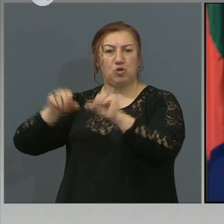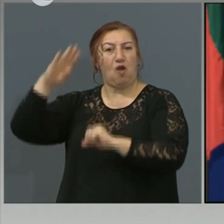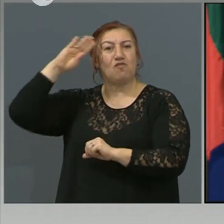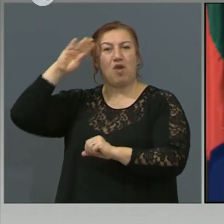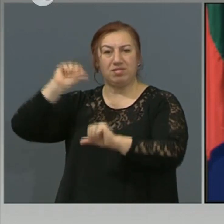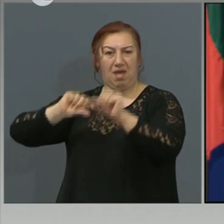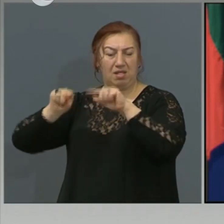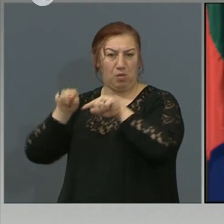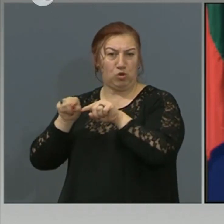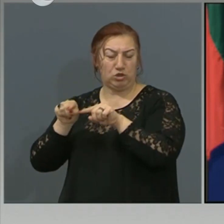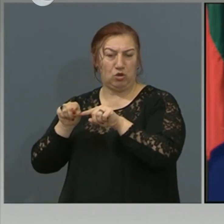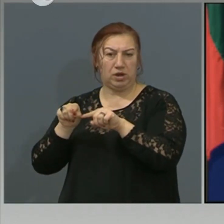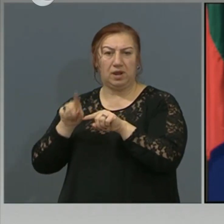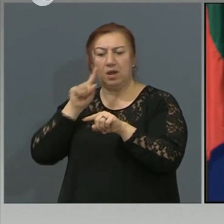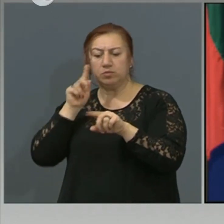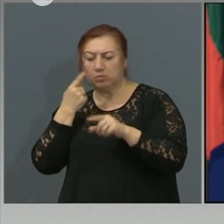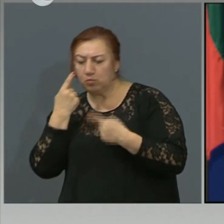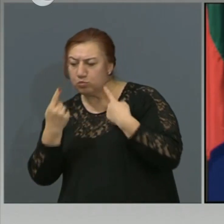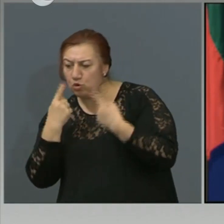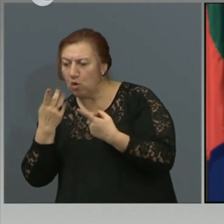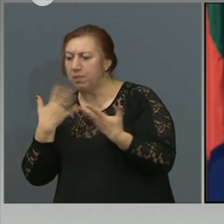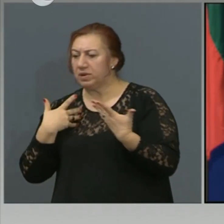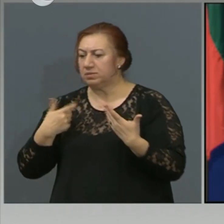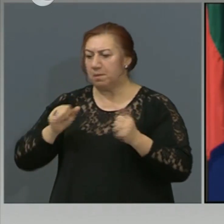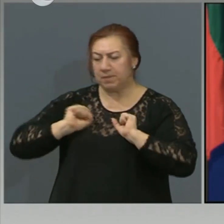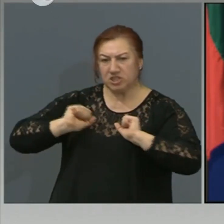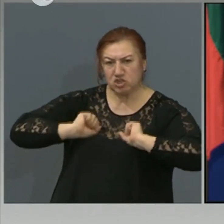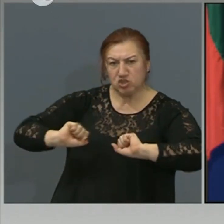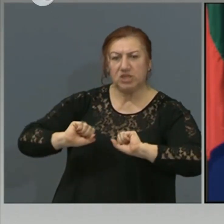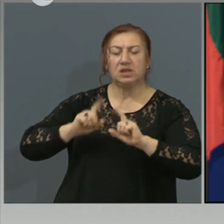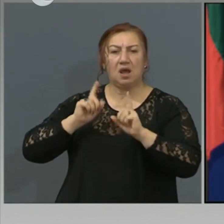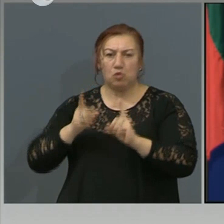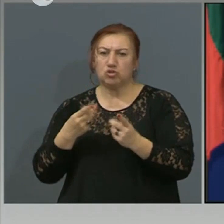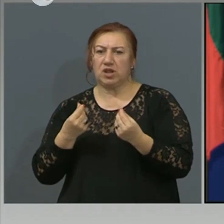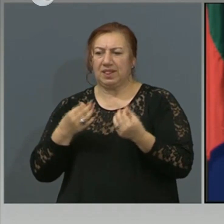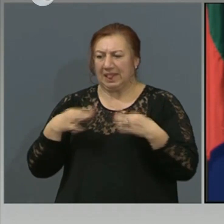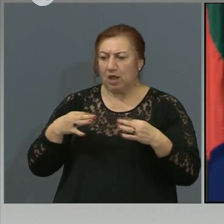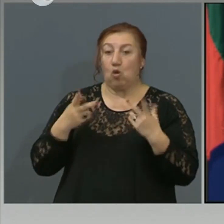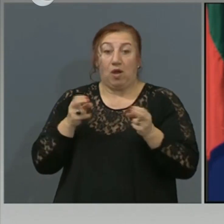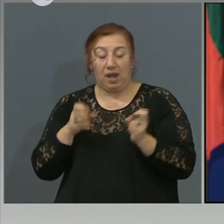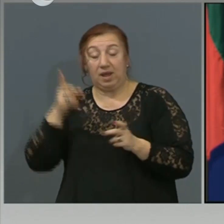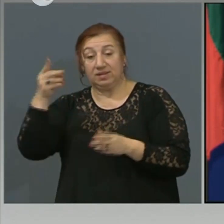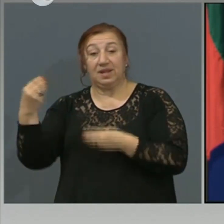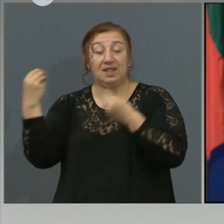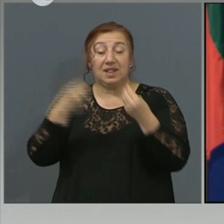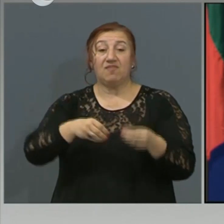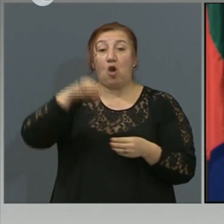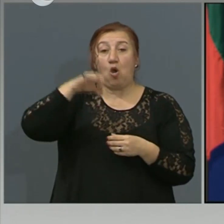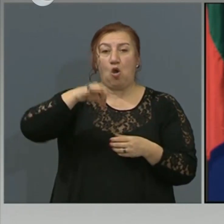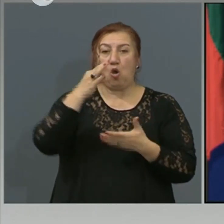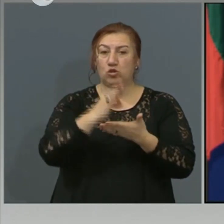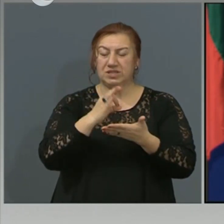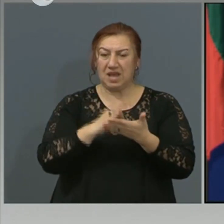лаборатория. Те дадоха оценка на качеството на плъта като